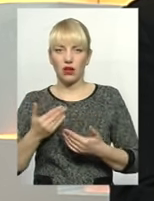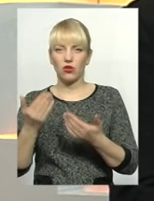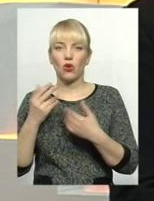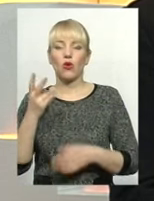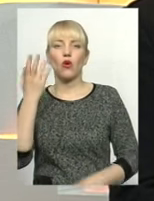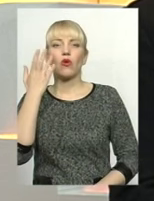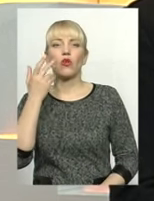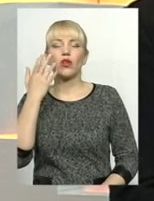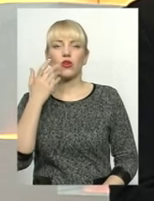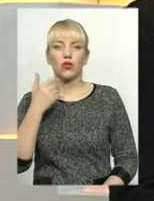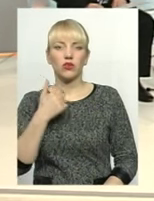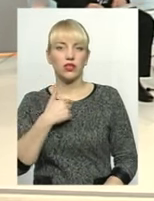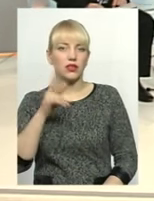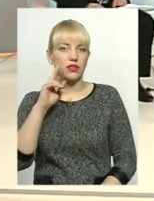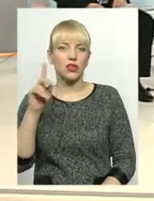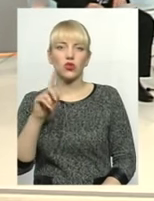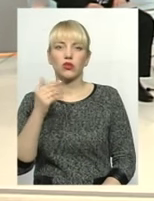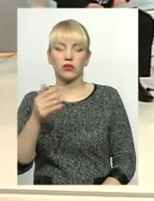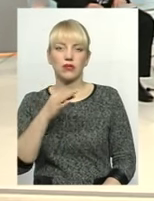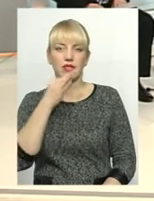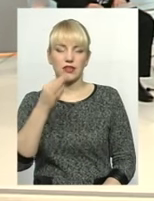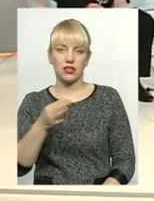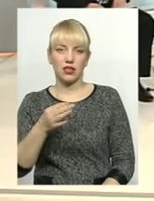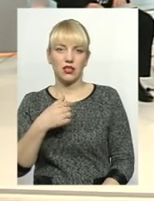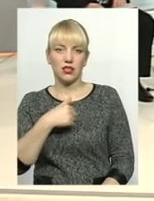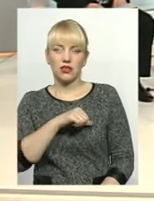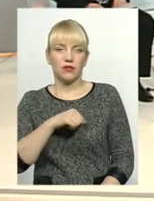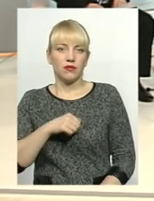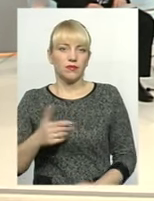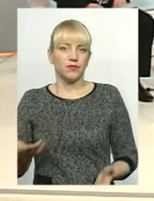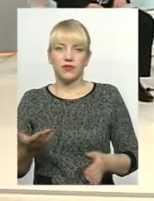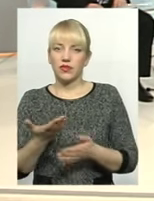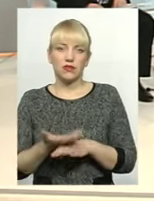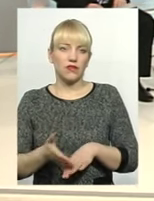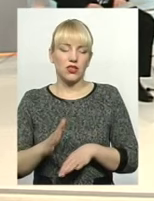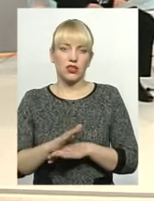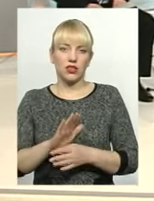я вже не знаю, що їм говорити. У мене в самому сльози на очах вігають. Ситуація дуже важка.